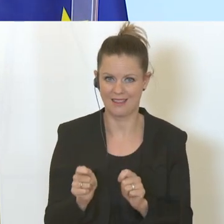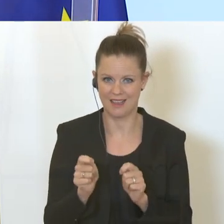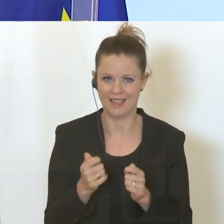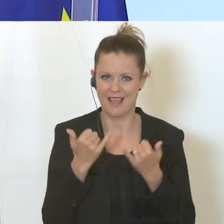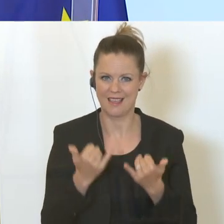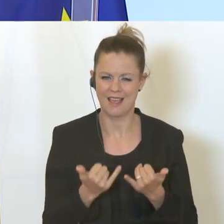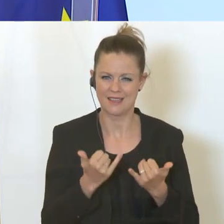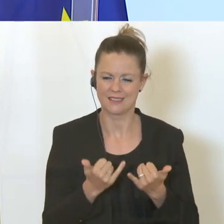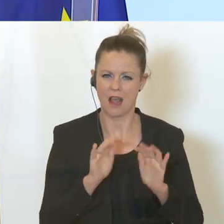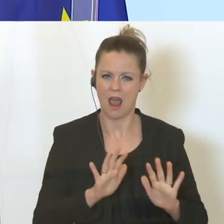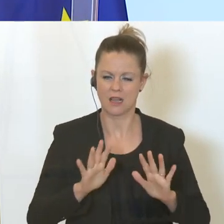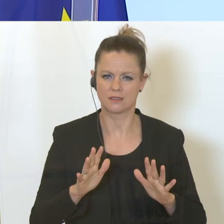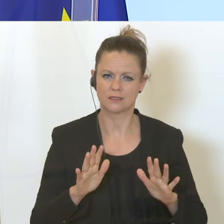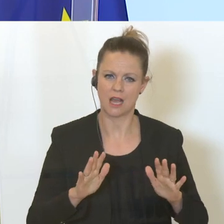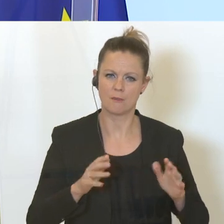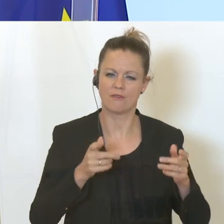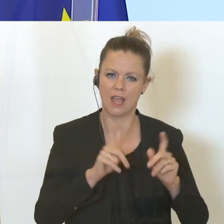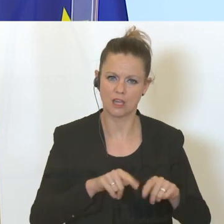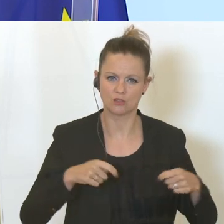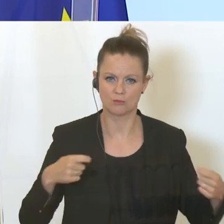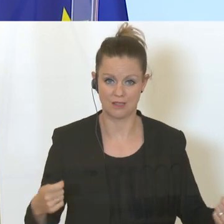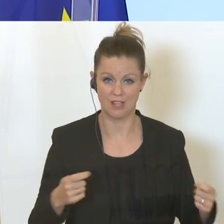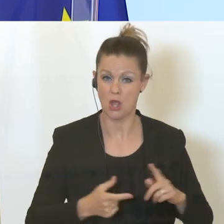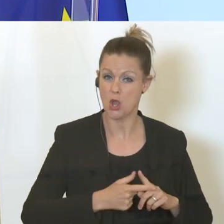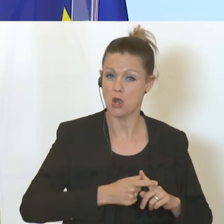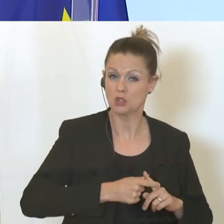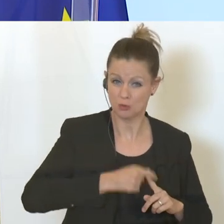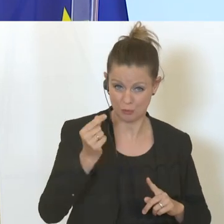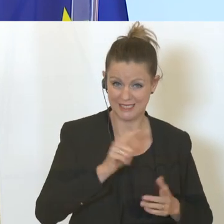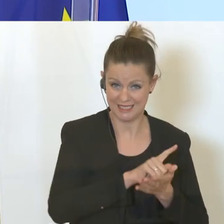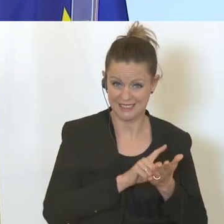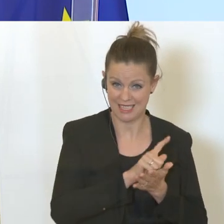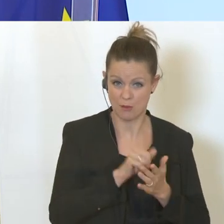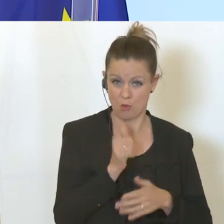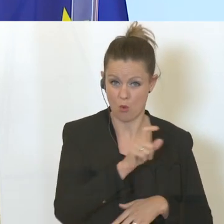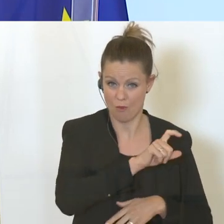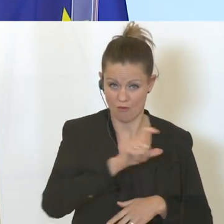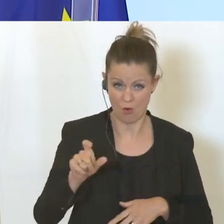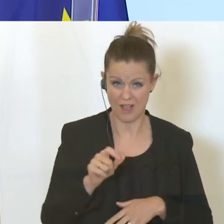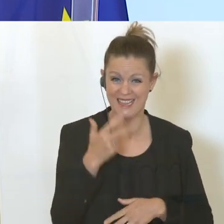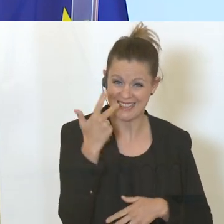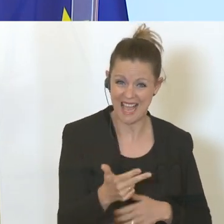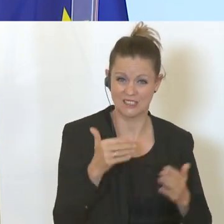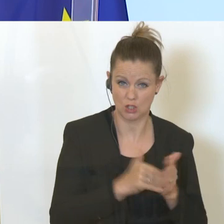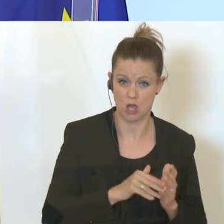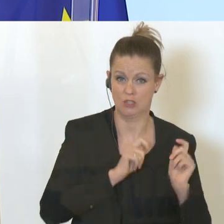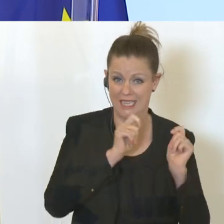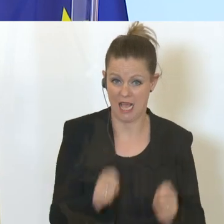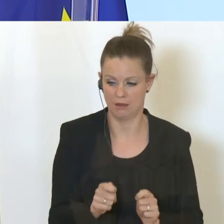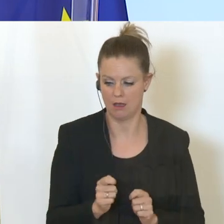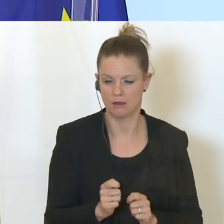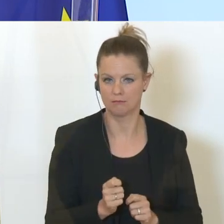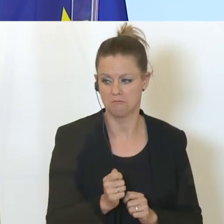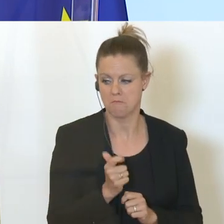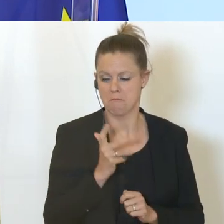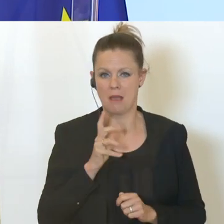Spitzenzeiten kamen circa 30.000 Anträge pro Woche im Arbeitsmarktservice ein. In den letzten Wochen